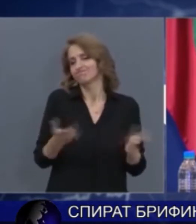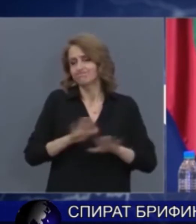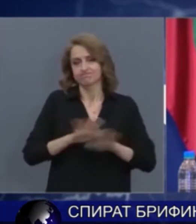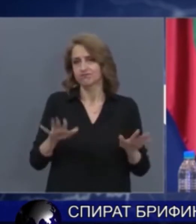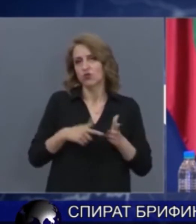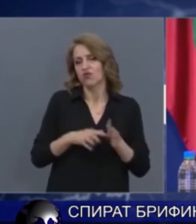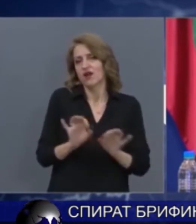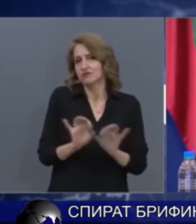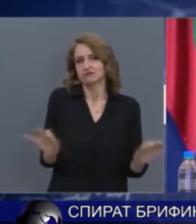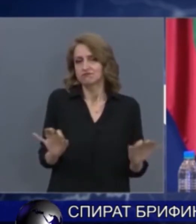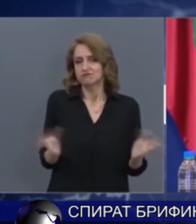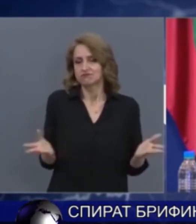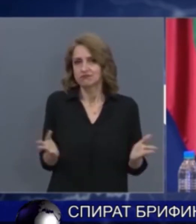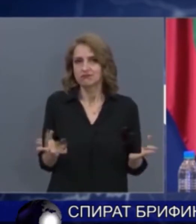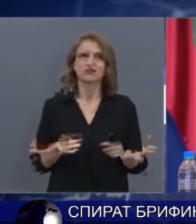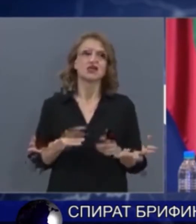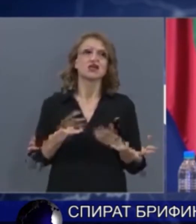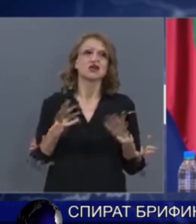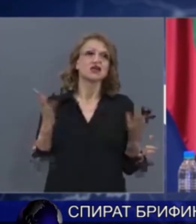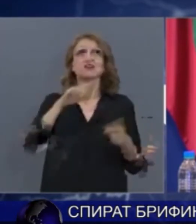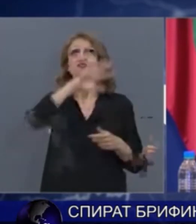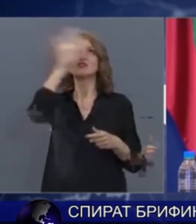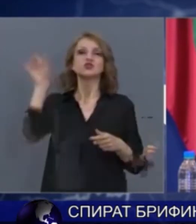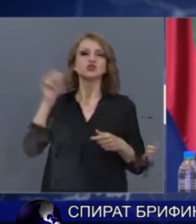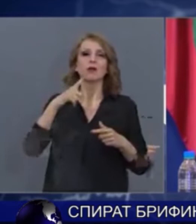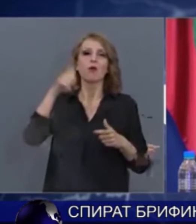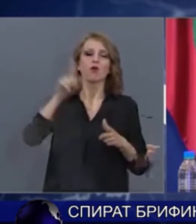И тогава и много богове мълчат.